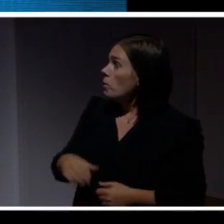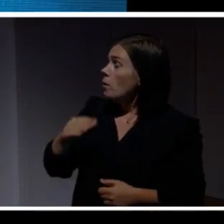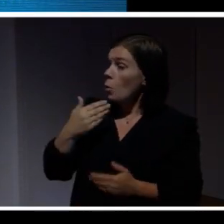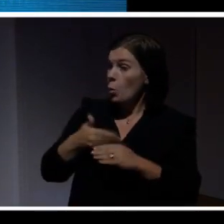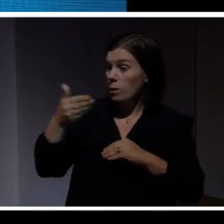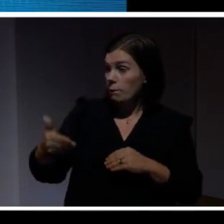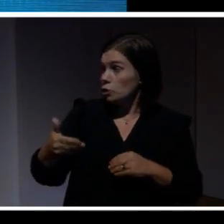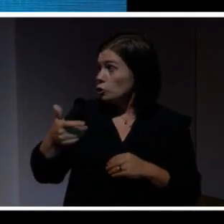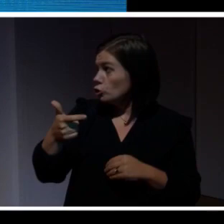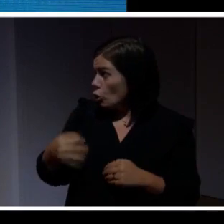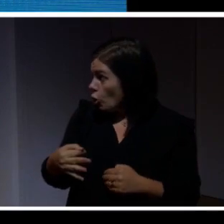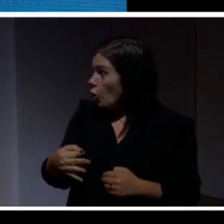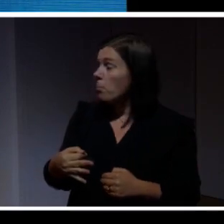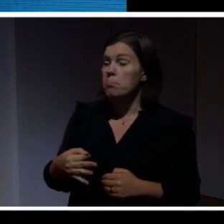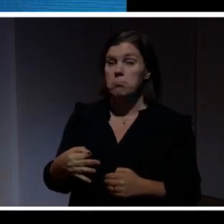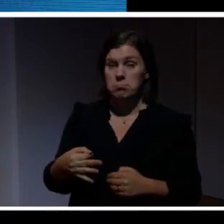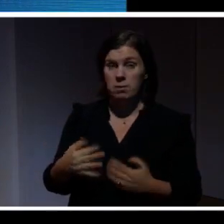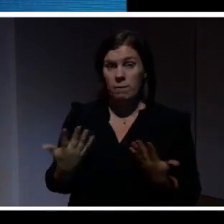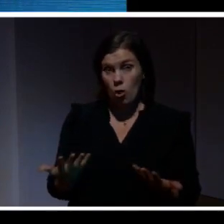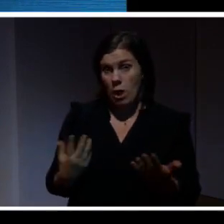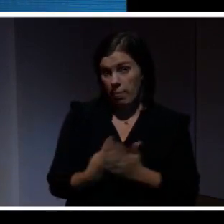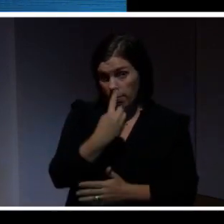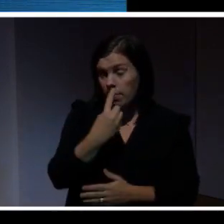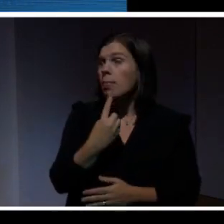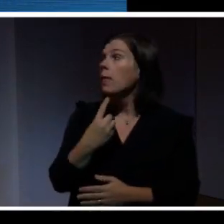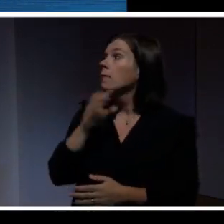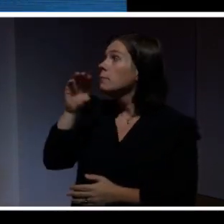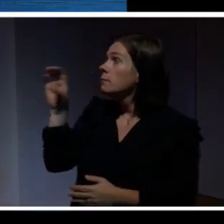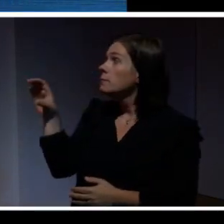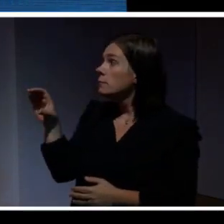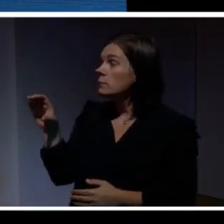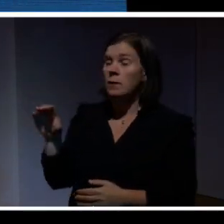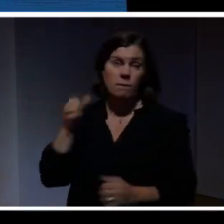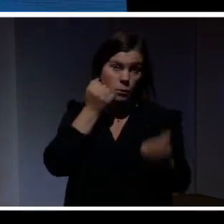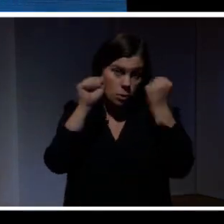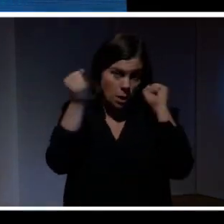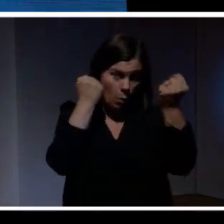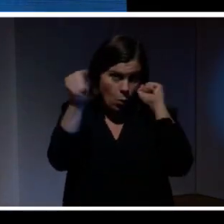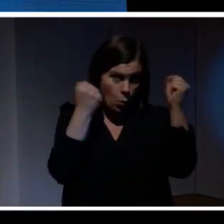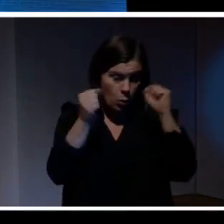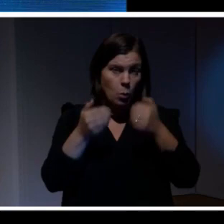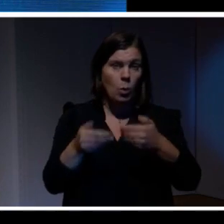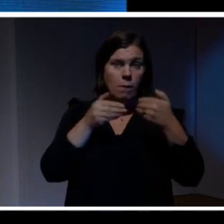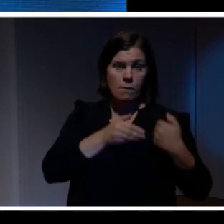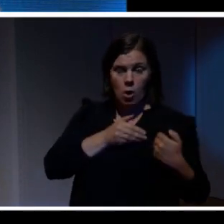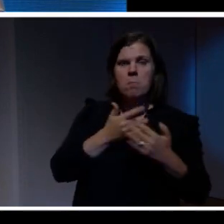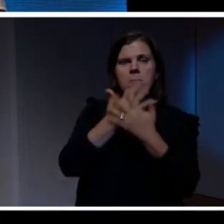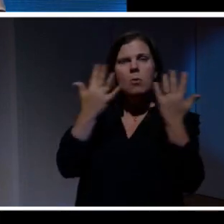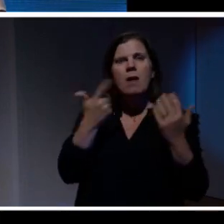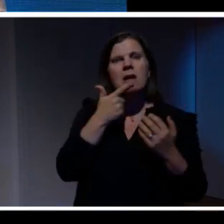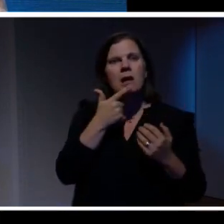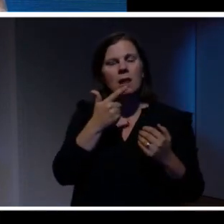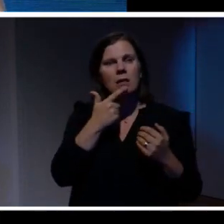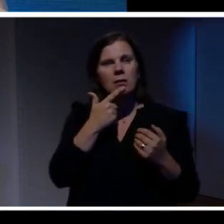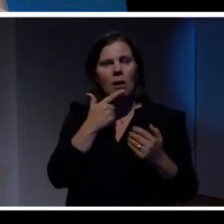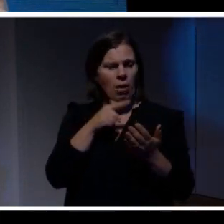utanförskap har vi här. Man är ju förstås rätt frustrerad. Många är rädda, rädda